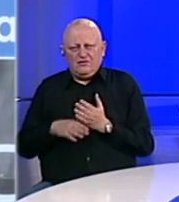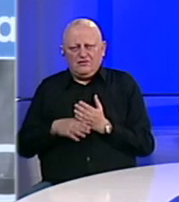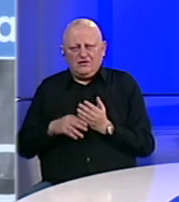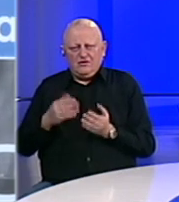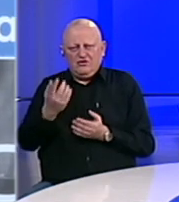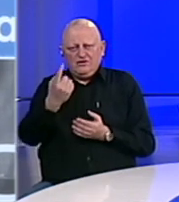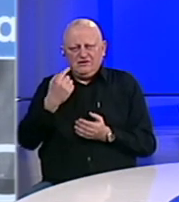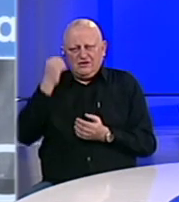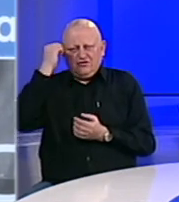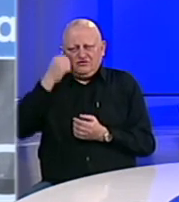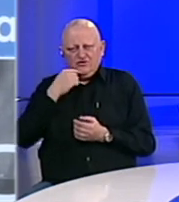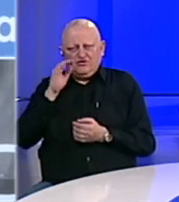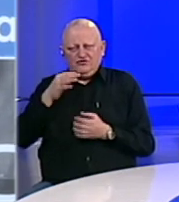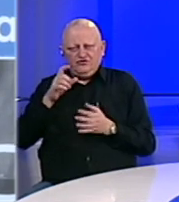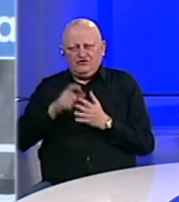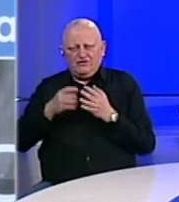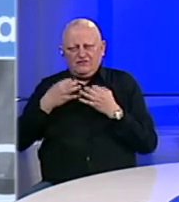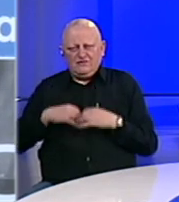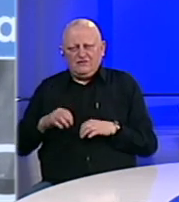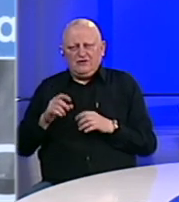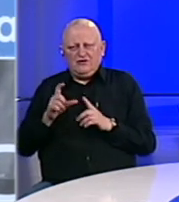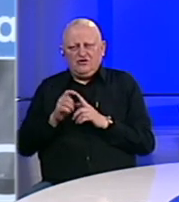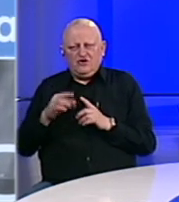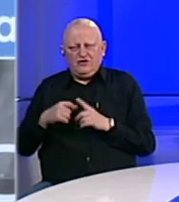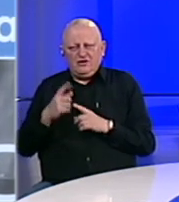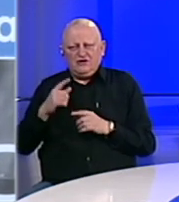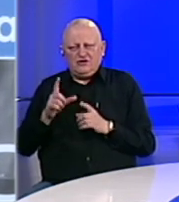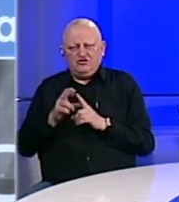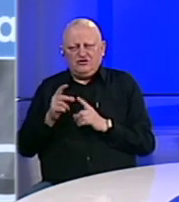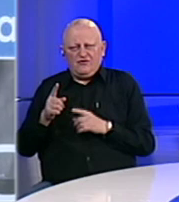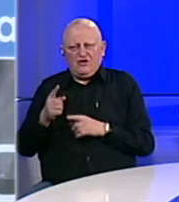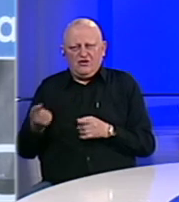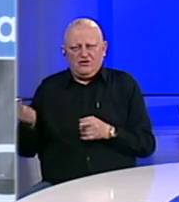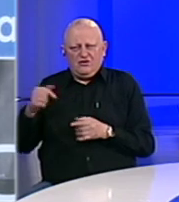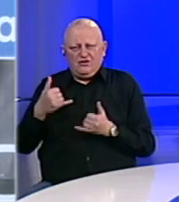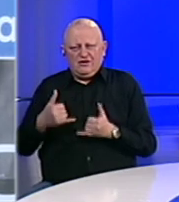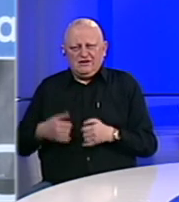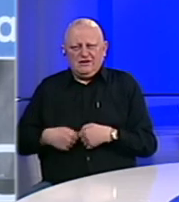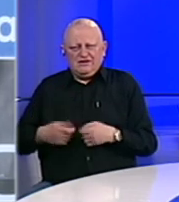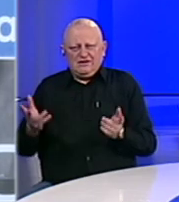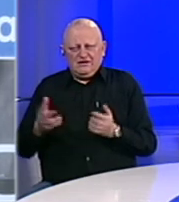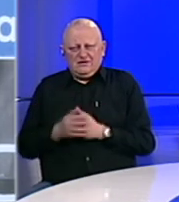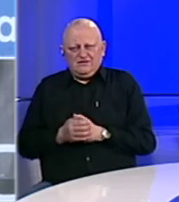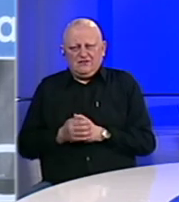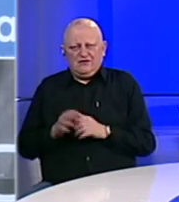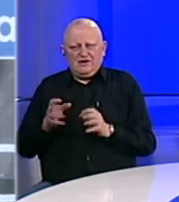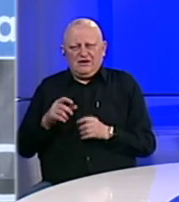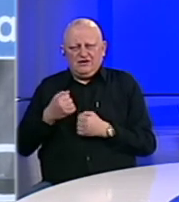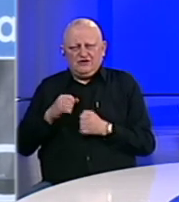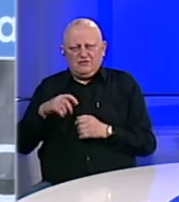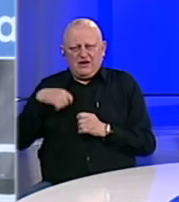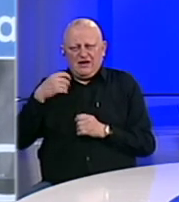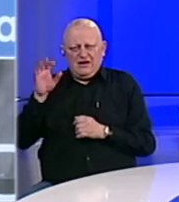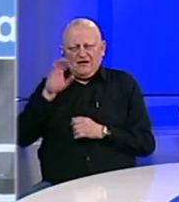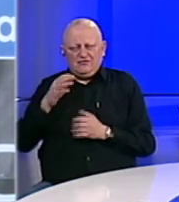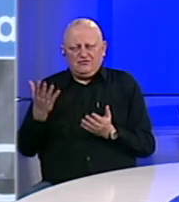strane Turske, koju su najavili članov predsjedništva, gospodin Dodiki Džaferov. Ona je stigla i ona se danas dijeli. Radiu Slobodna Evropa.